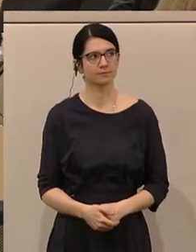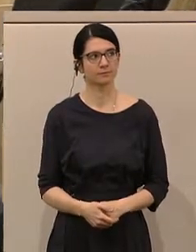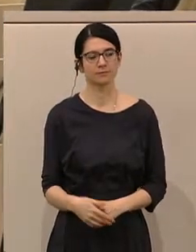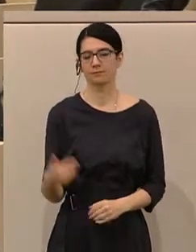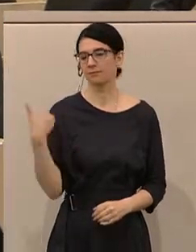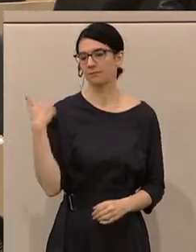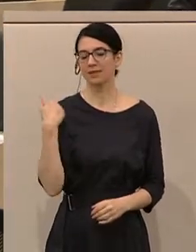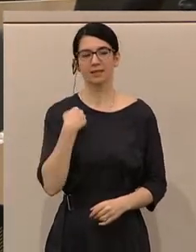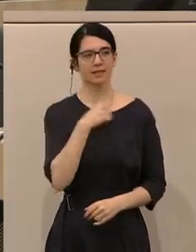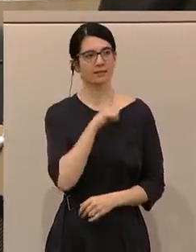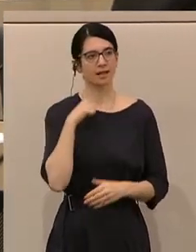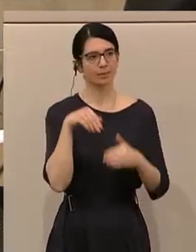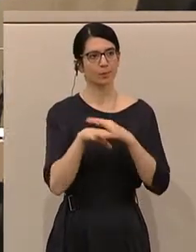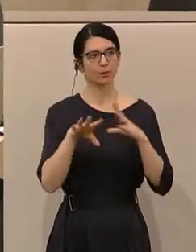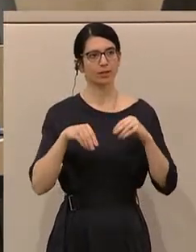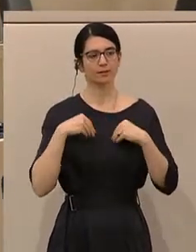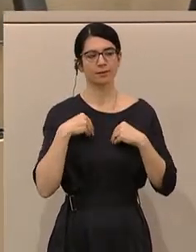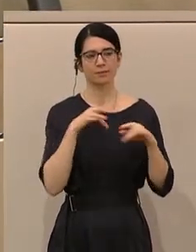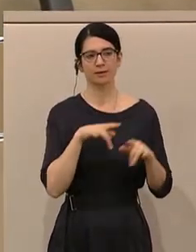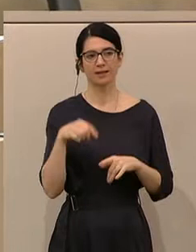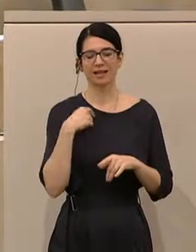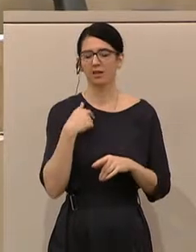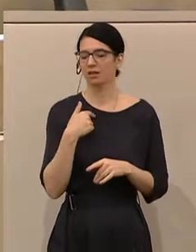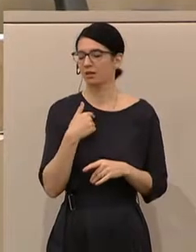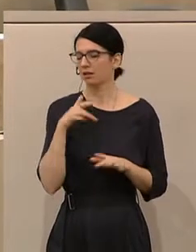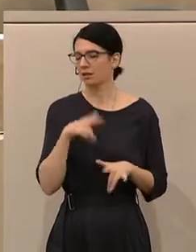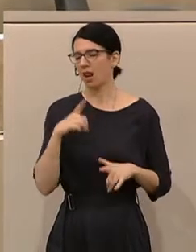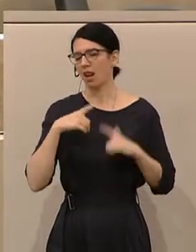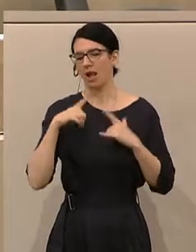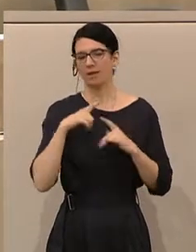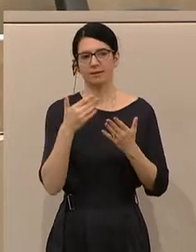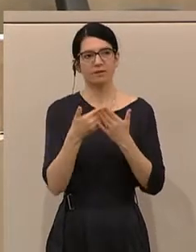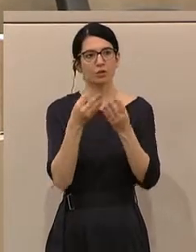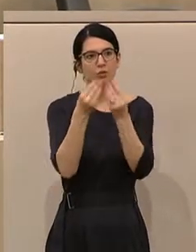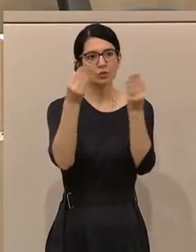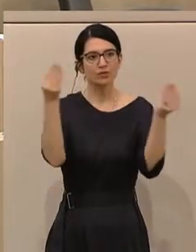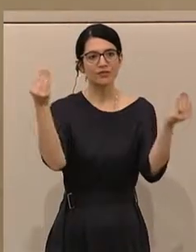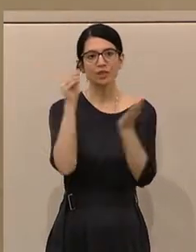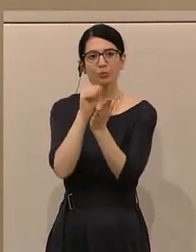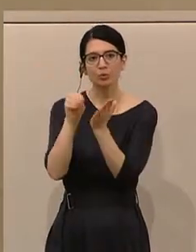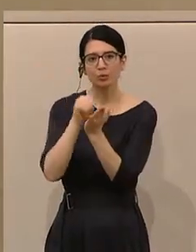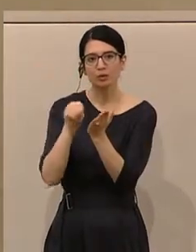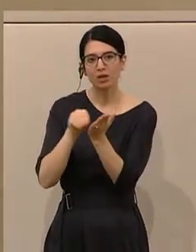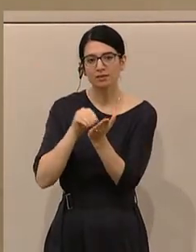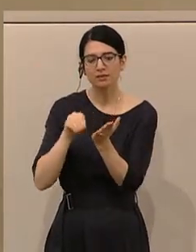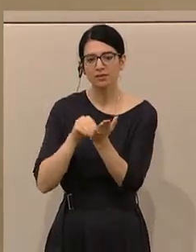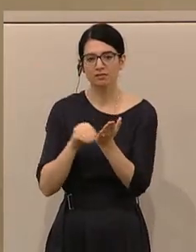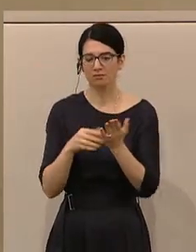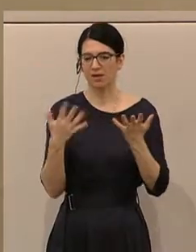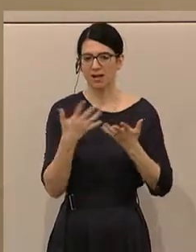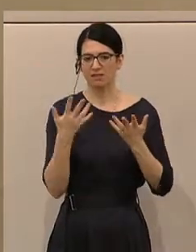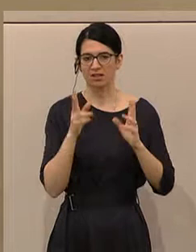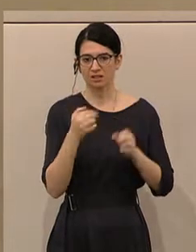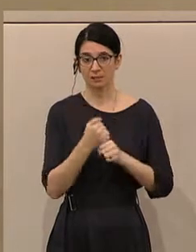Seit ich Unternehmer bin, leide ich am Überbürokratismus. Und was kann man dazu tun? Was wird auch schon in Angriff